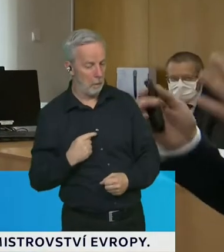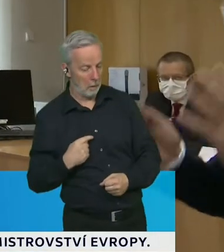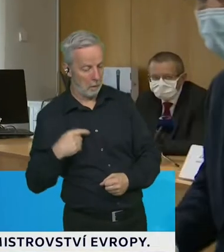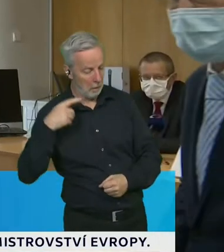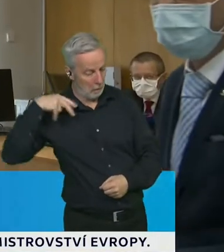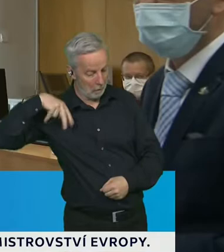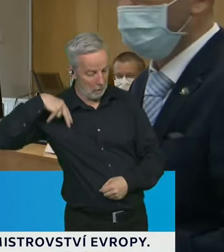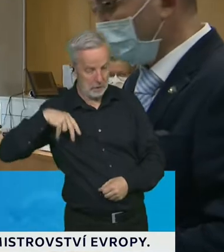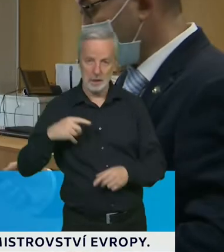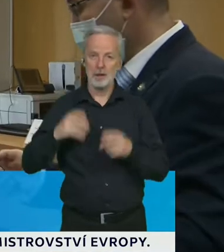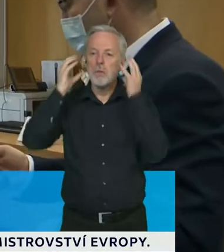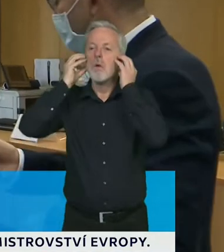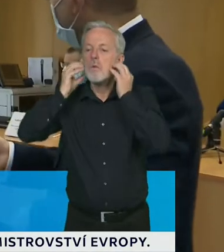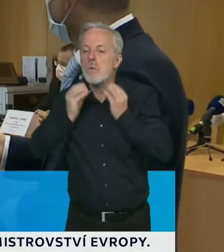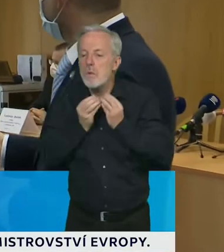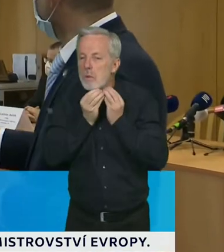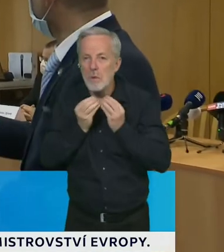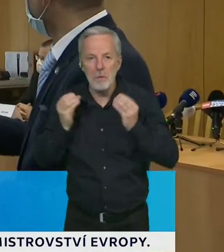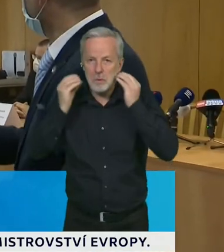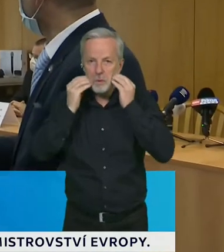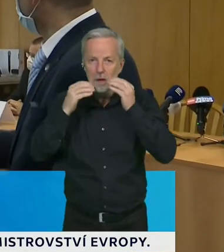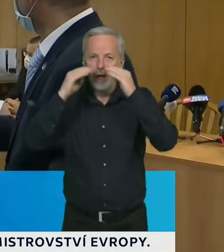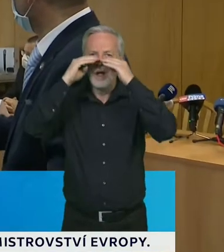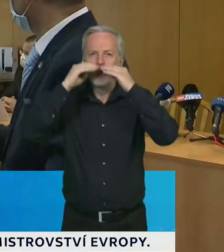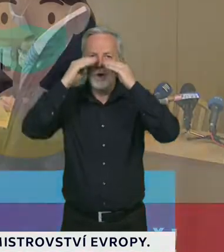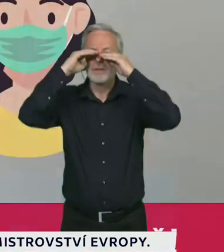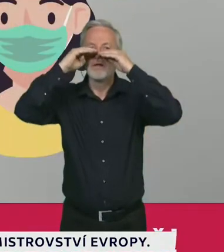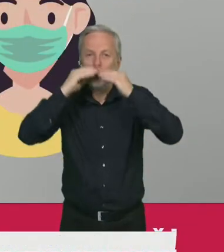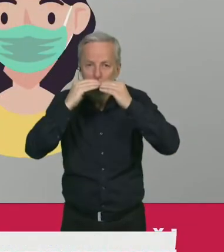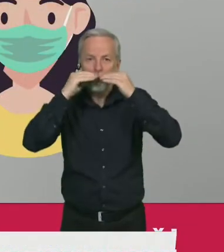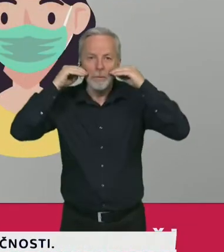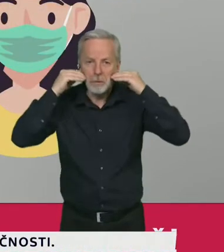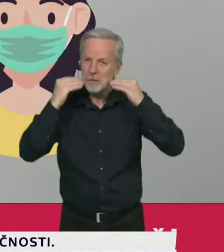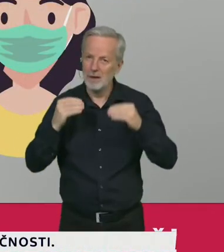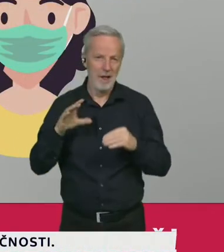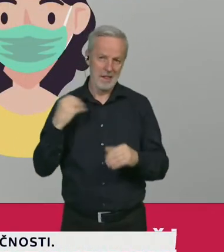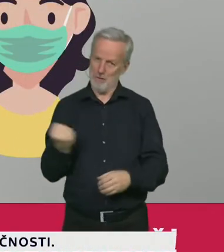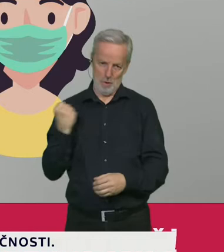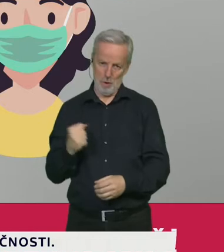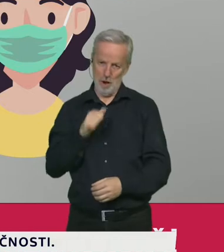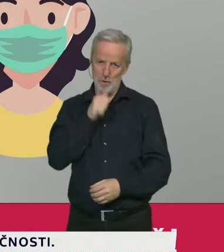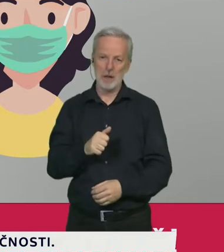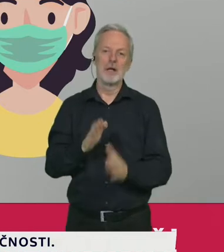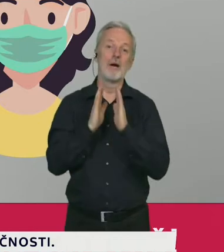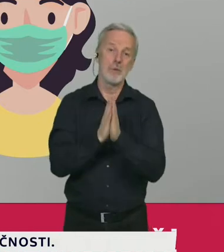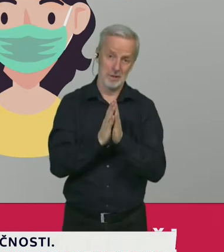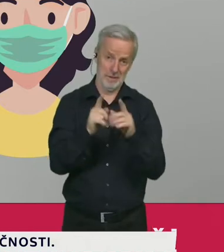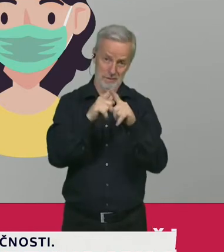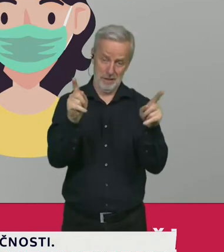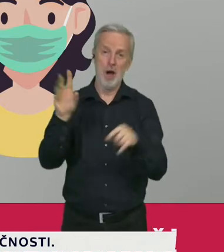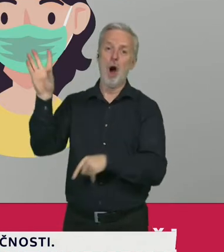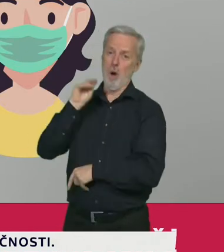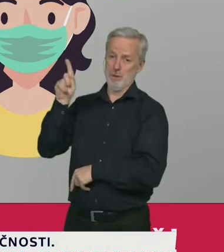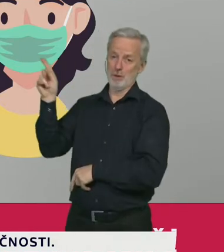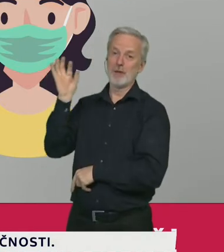taky nebude fungovat. Takže prosím, buďme všichni tak, jako Eliška. Nosme roušky nebo